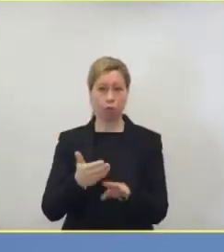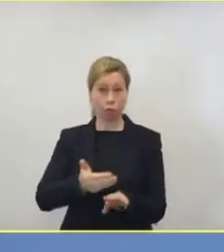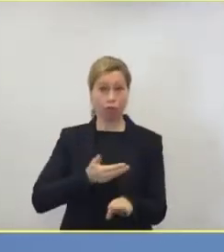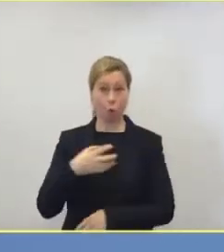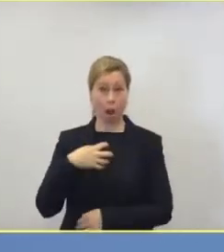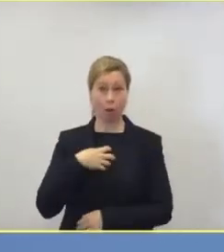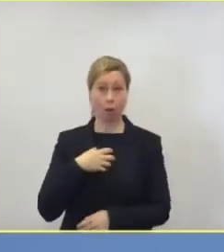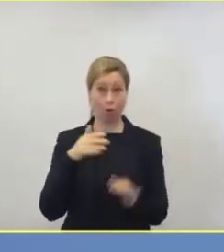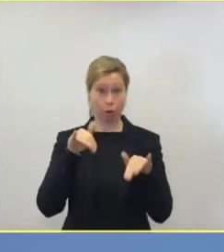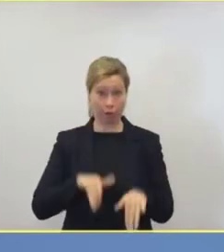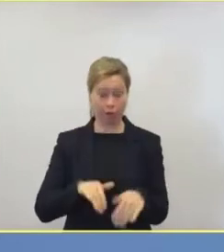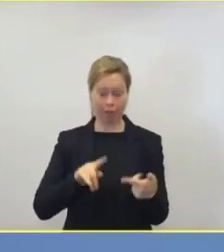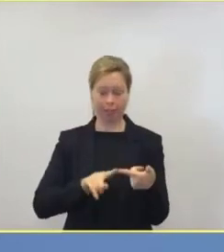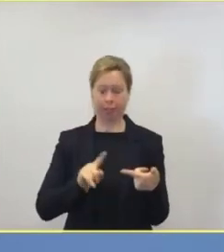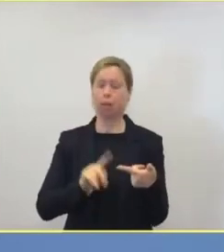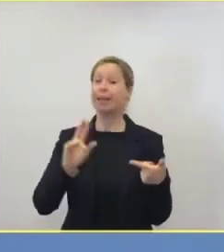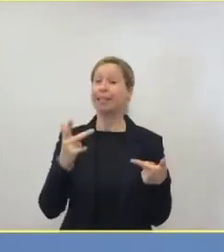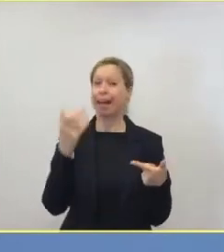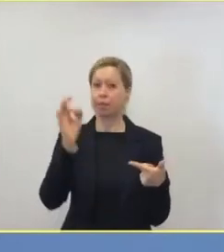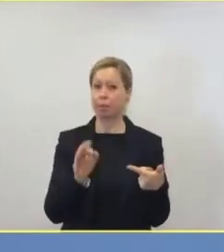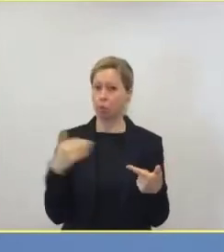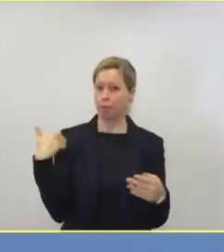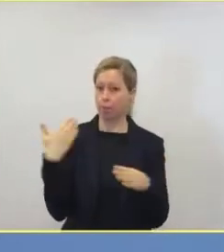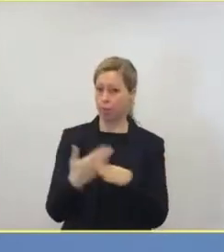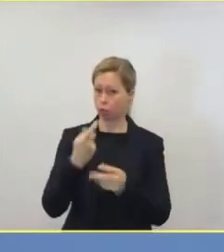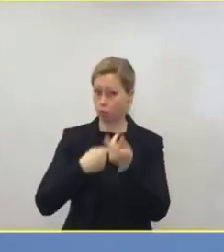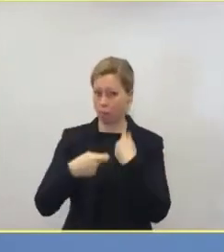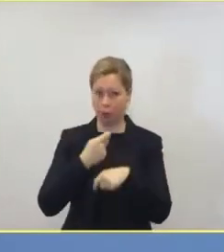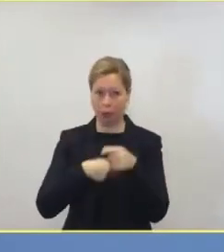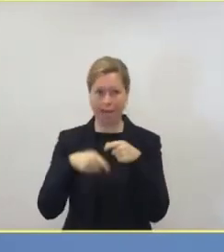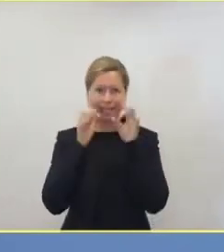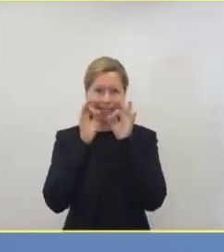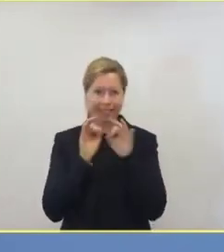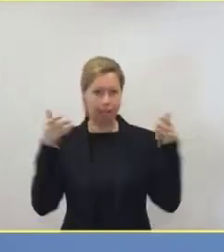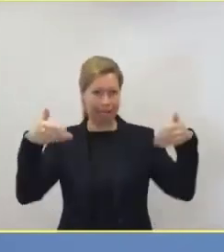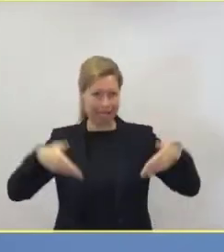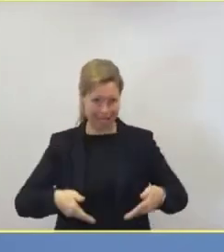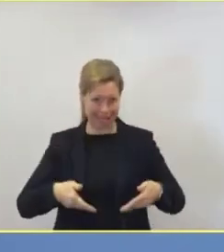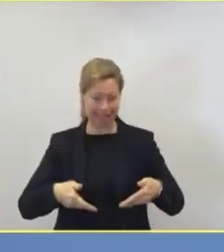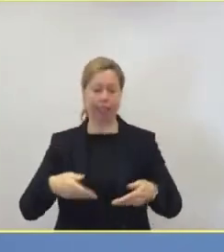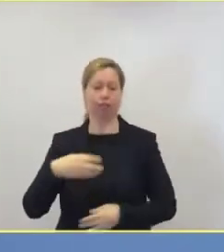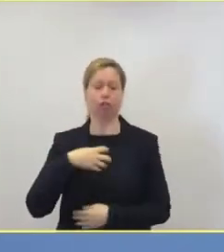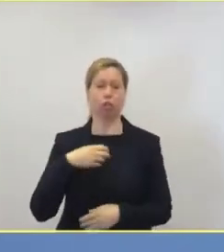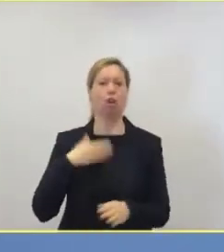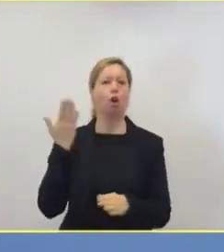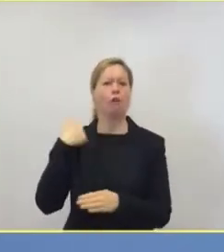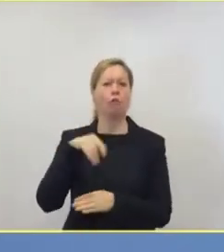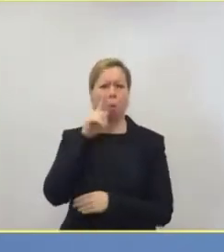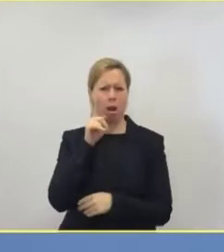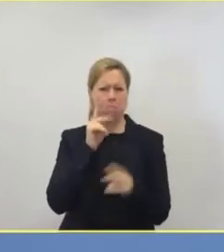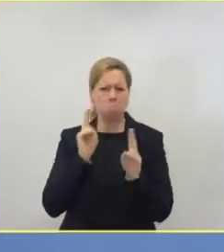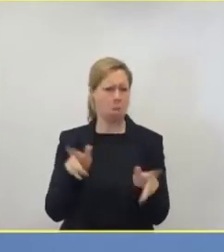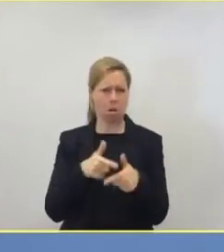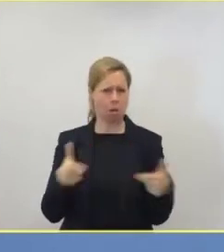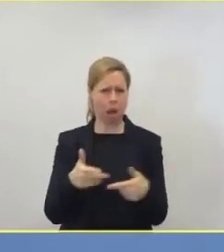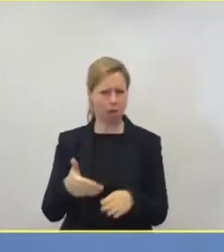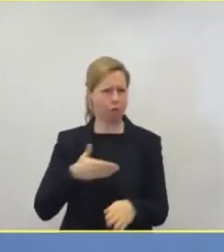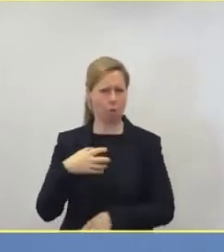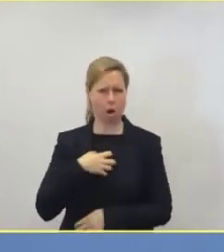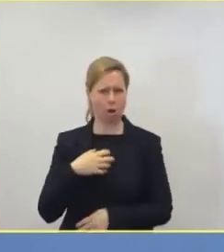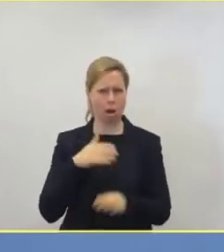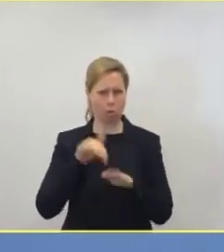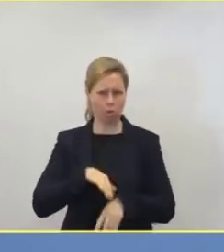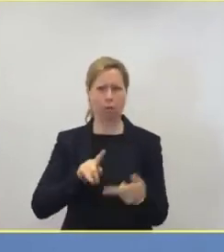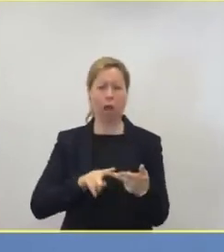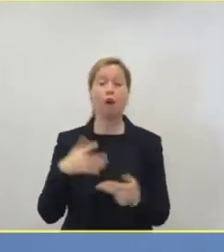Wir haben 30 Prozent der Patienten behandelt auf der Intensivstation, die keine klassischen Vorerkrankungen hatten. 75 Prozent dieser Patienten